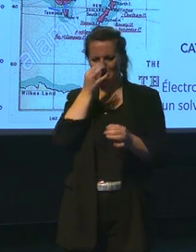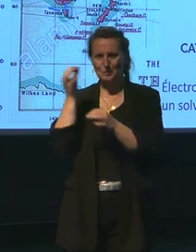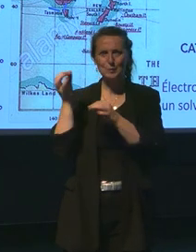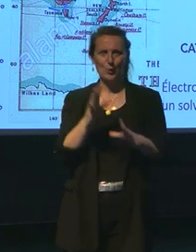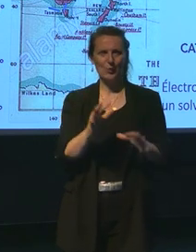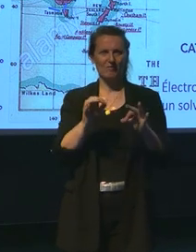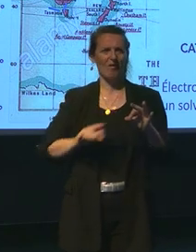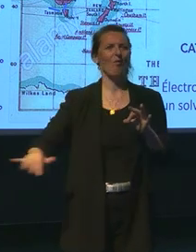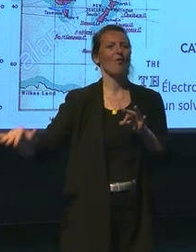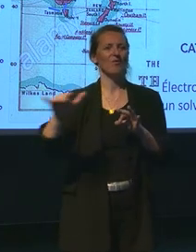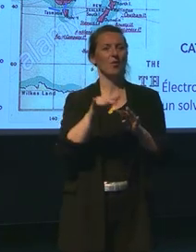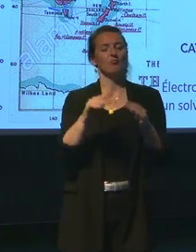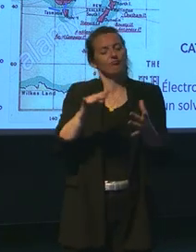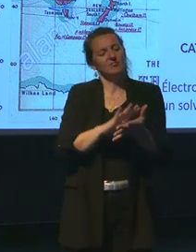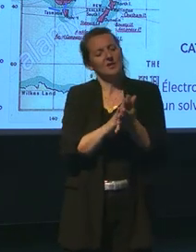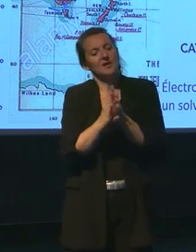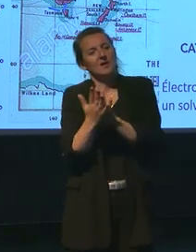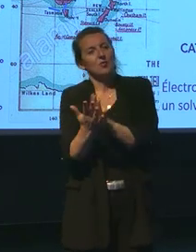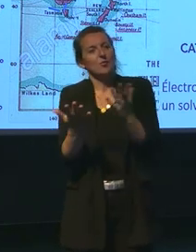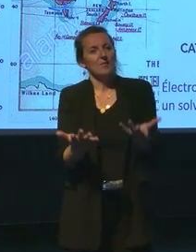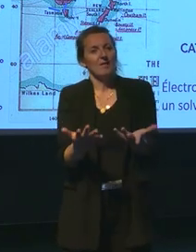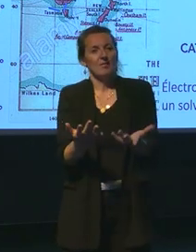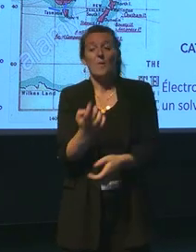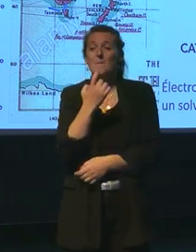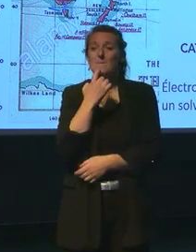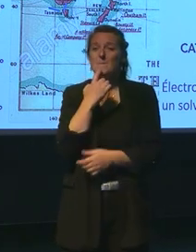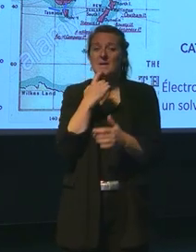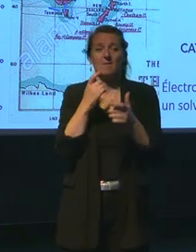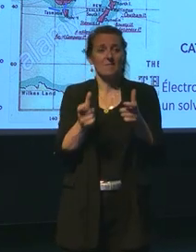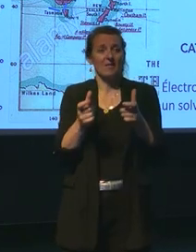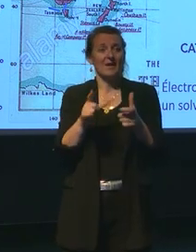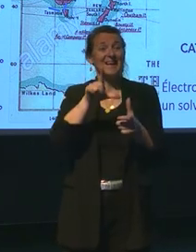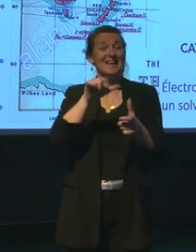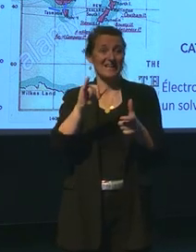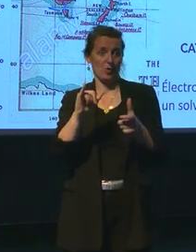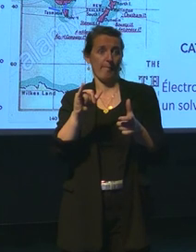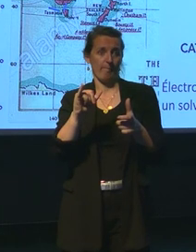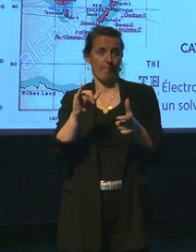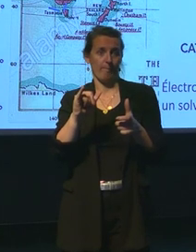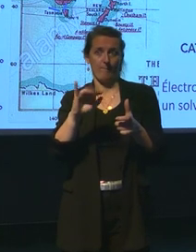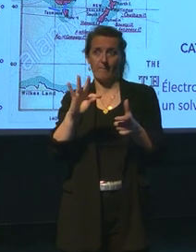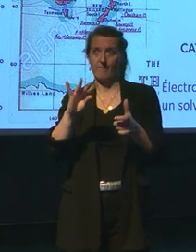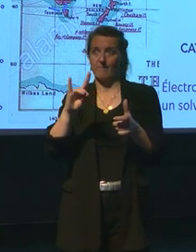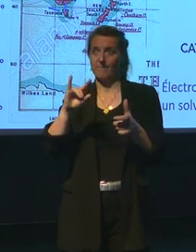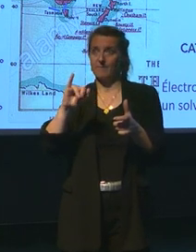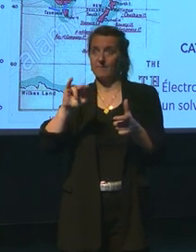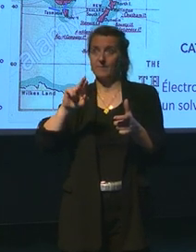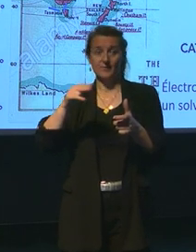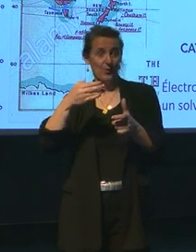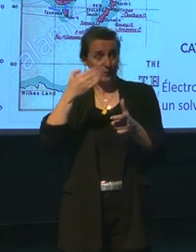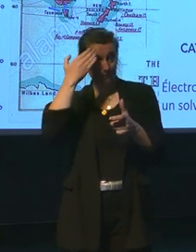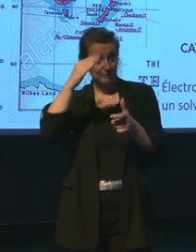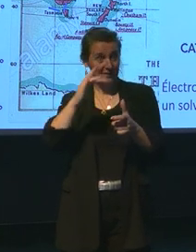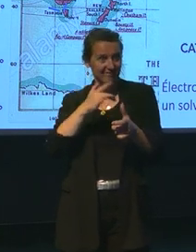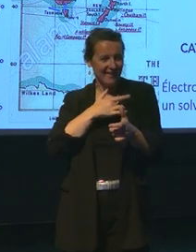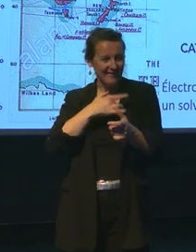et on est passé progressivement aux piles et batteries de lithium. Donc, pour ceux qui sont un peu intéressés par la question